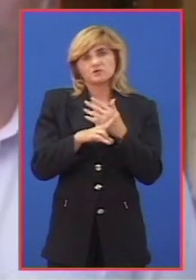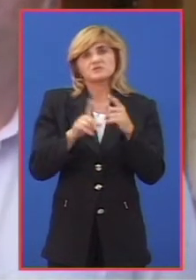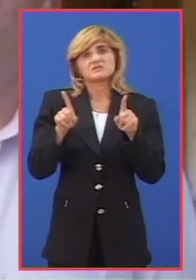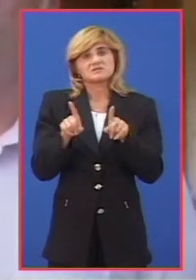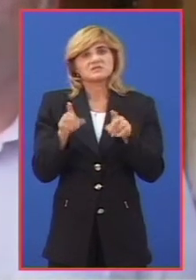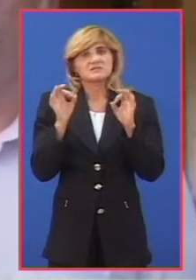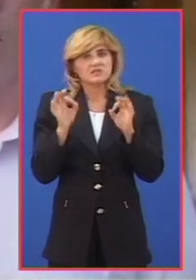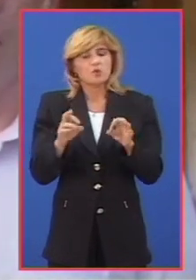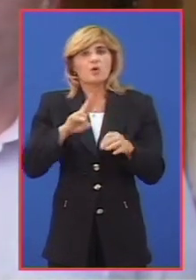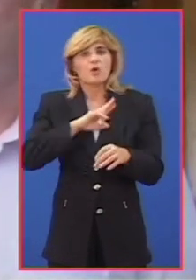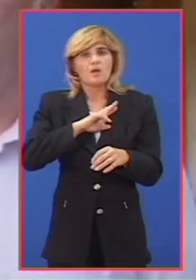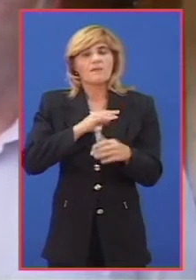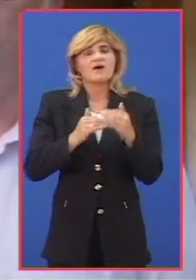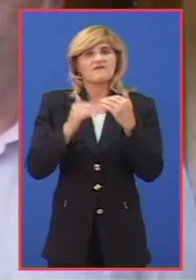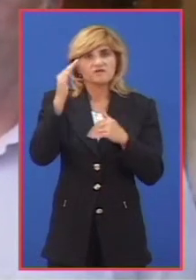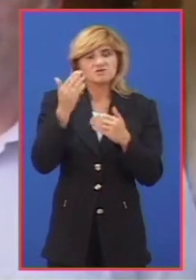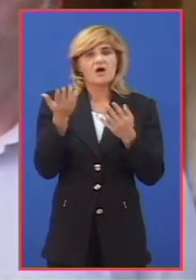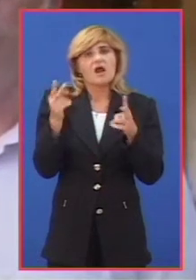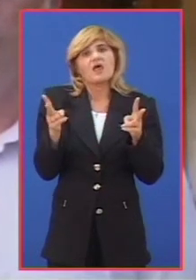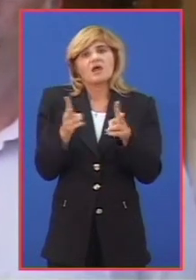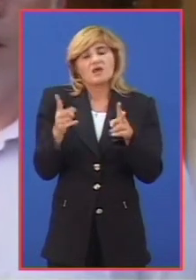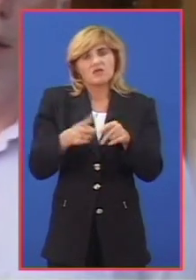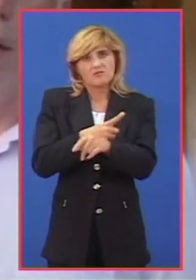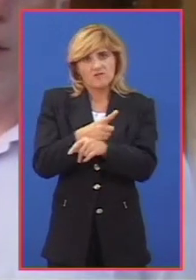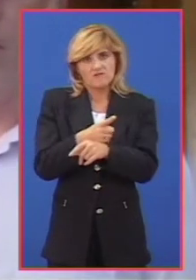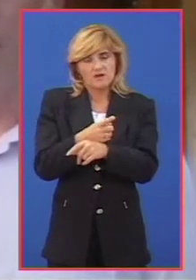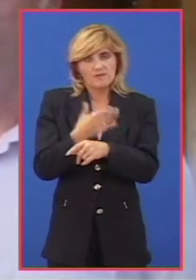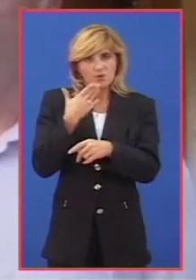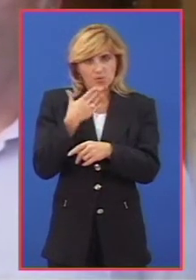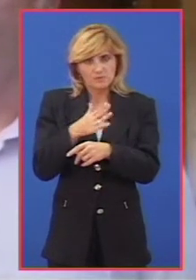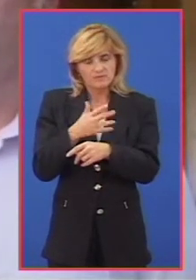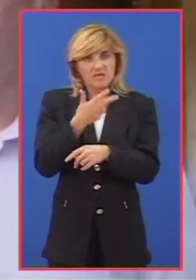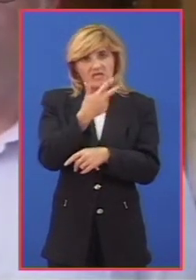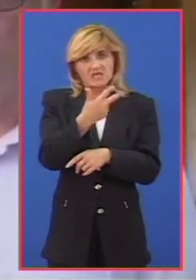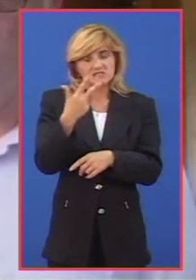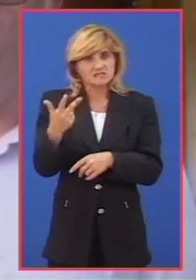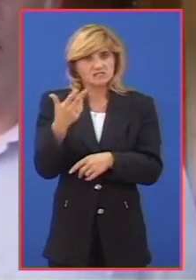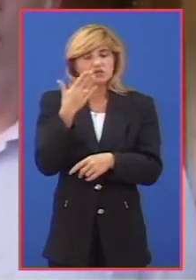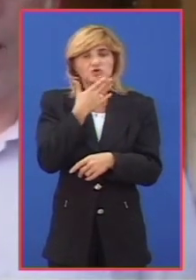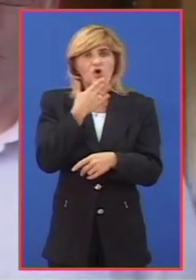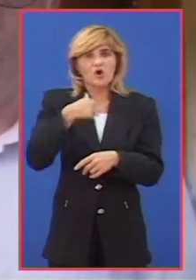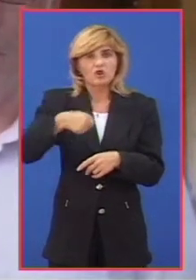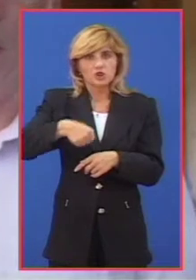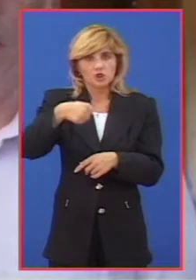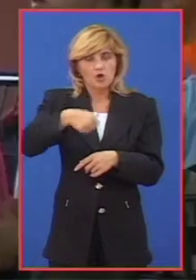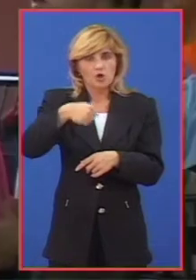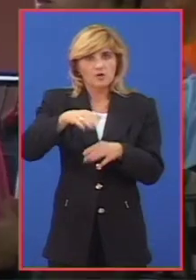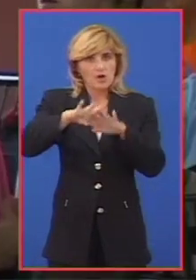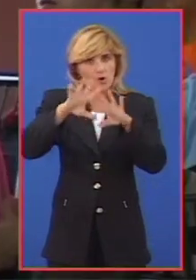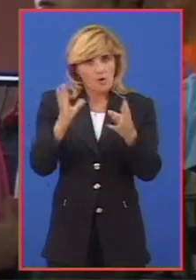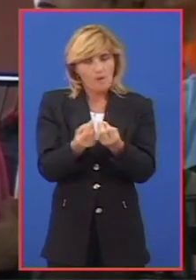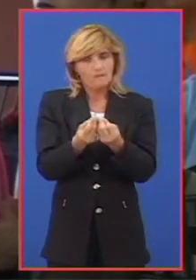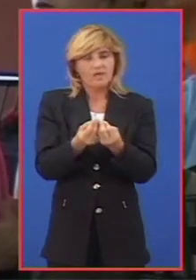više, ali u kratkom vremenskom roku smo to uspeli. Znači 33 školske torbe, kompletno opremljene.